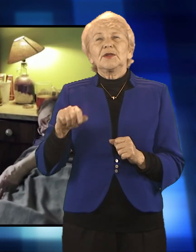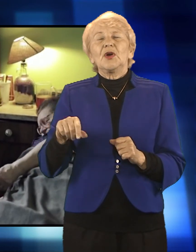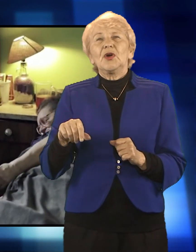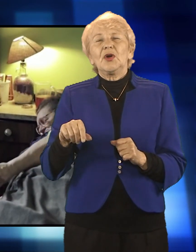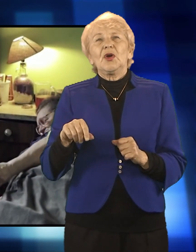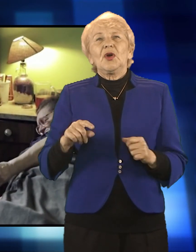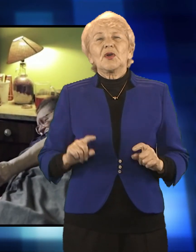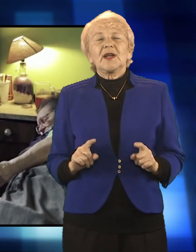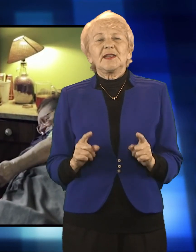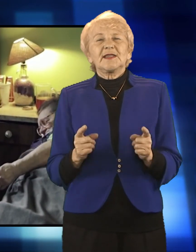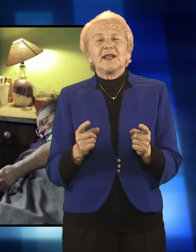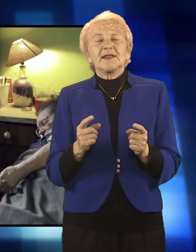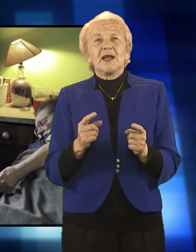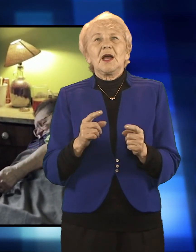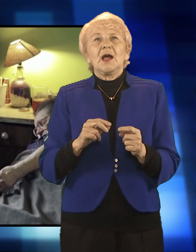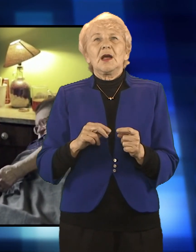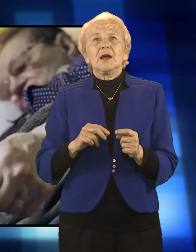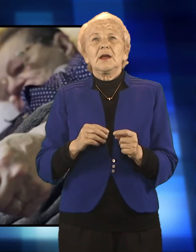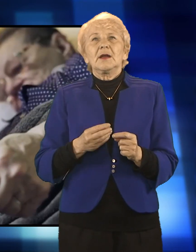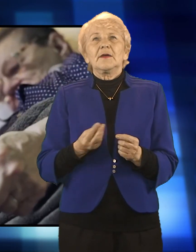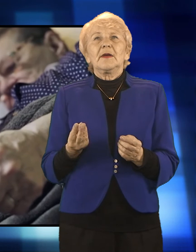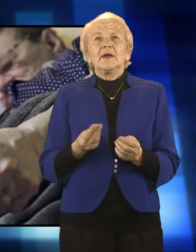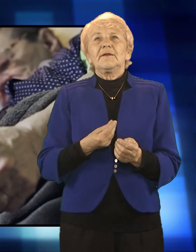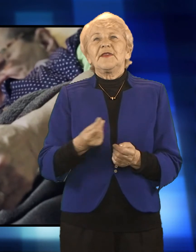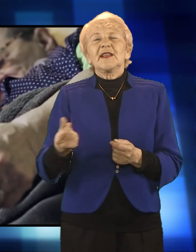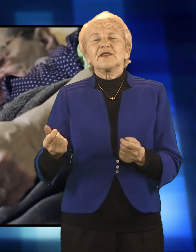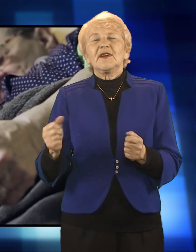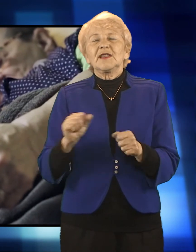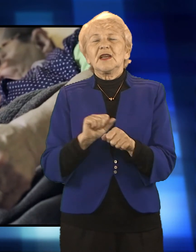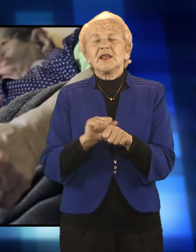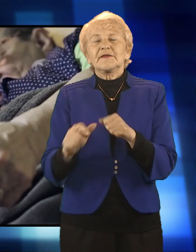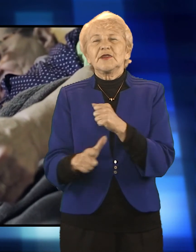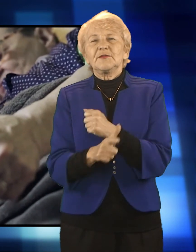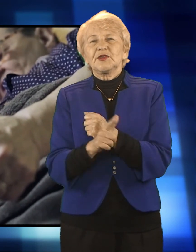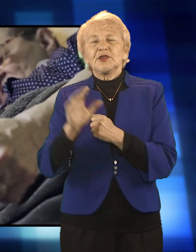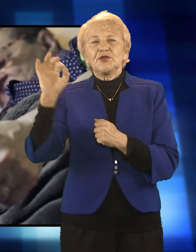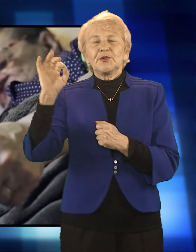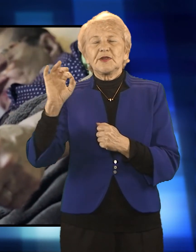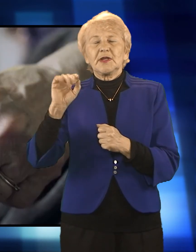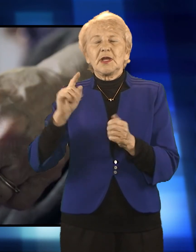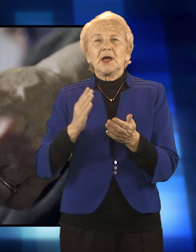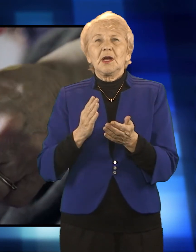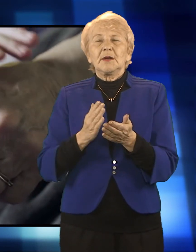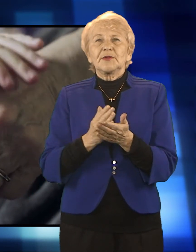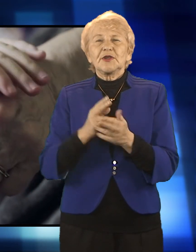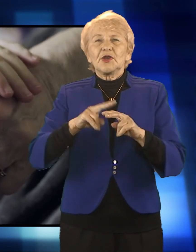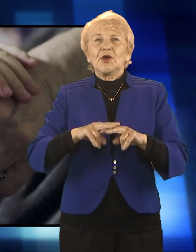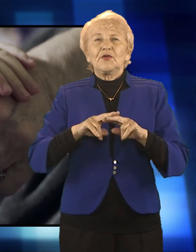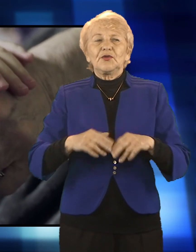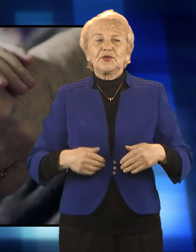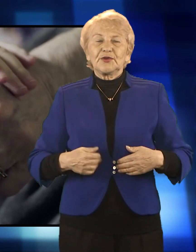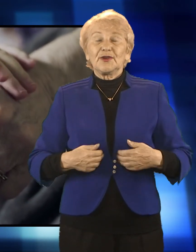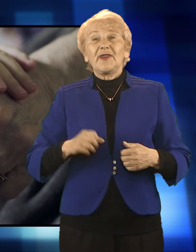Narodowy Fundusz Zdrowia w 70%. Reszta pochodzi ze środków pozyskanych od darczyńców z akcji Pola Nadziei, która w tym roku musiała zostać